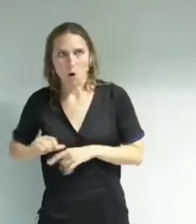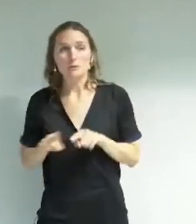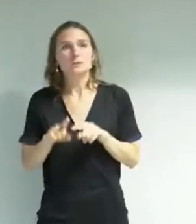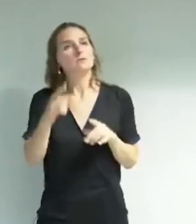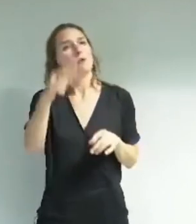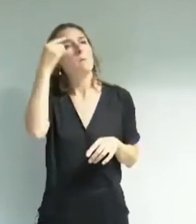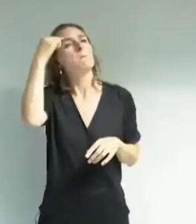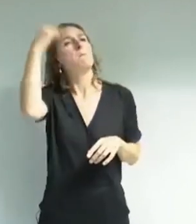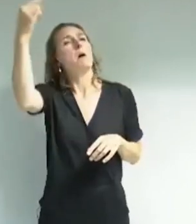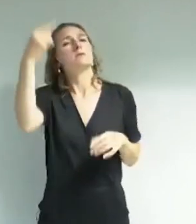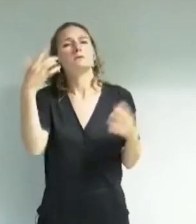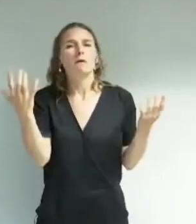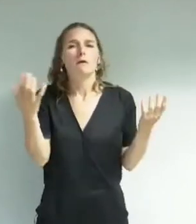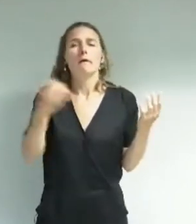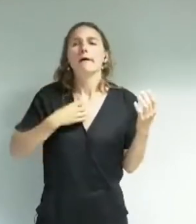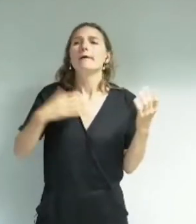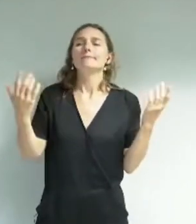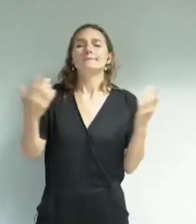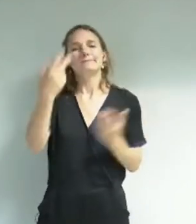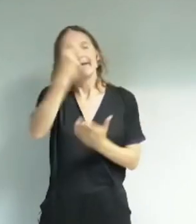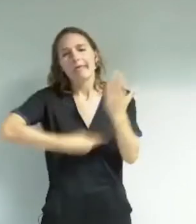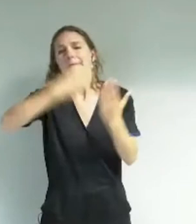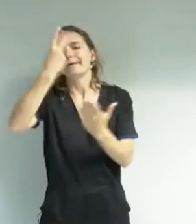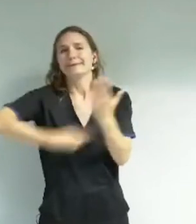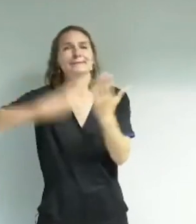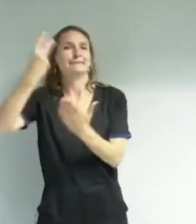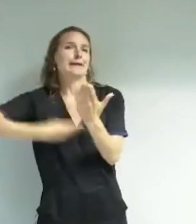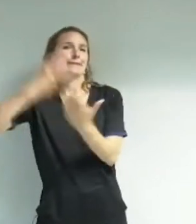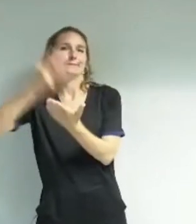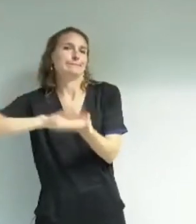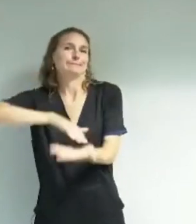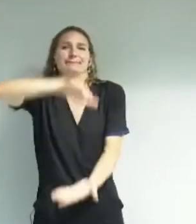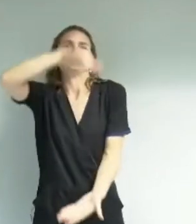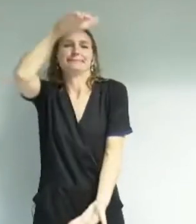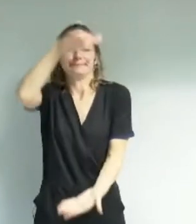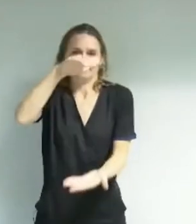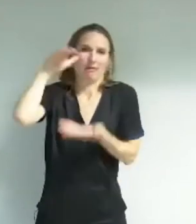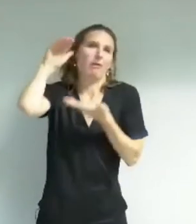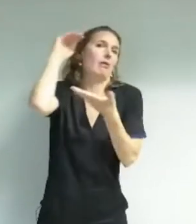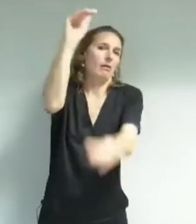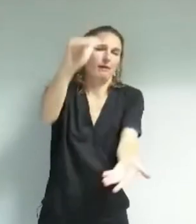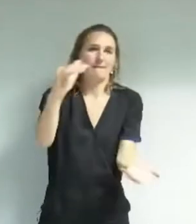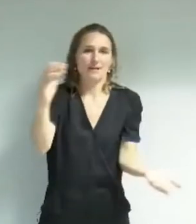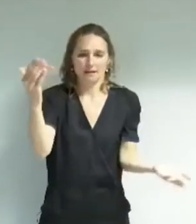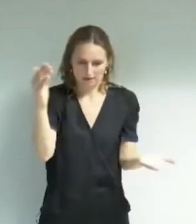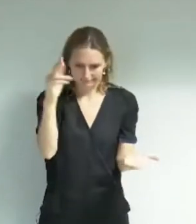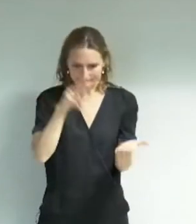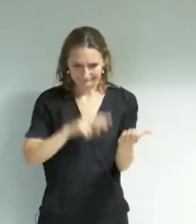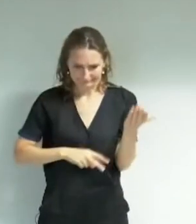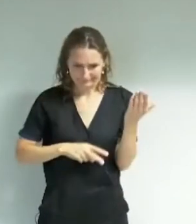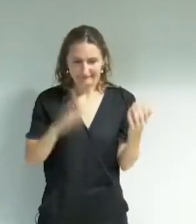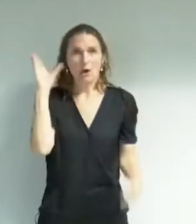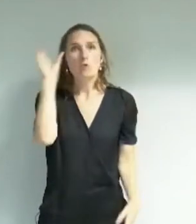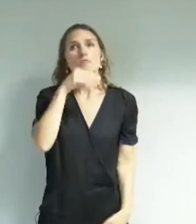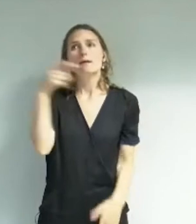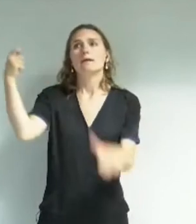effroyable logomachie de 227 pages va faire oublier la brutalité de vos décisions sur la suppression de la